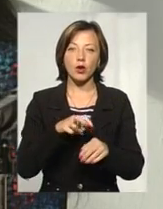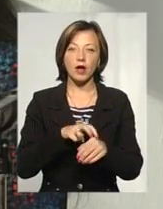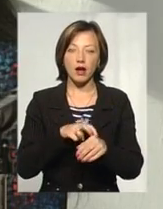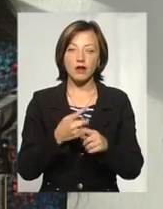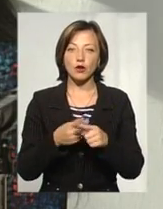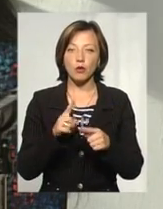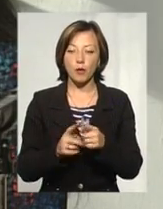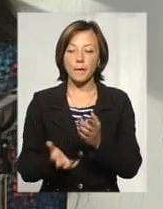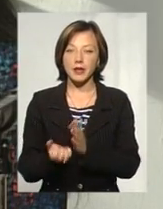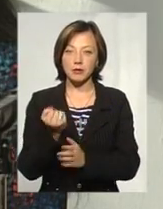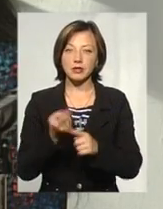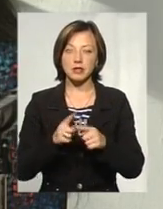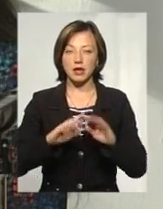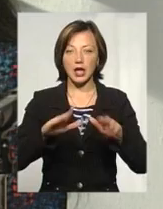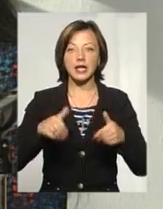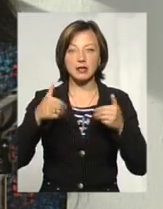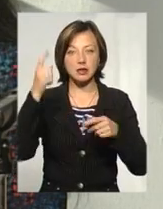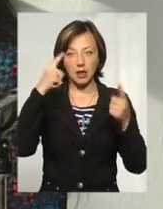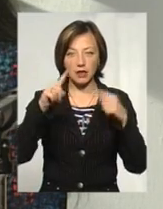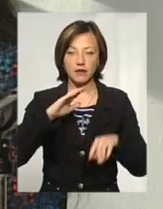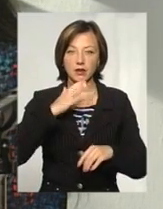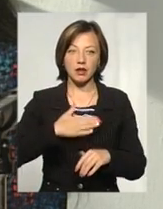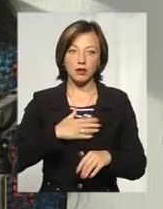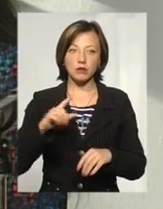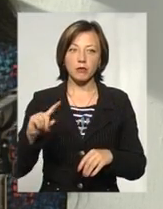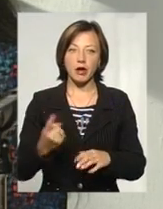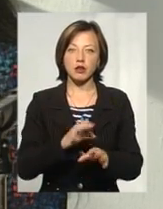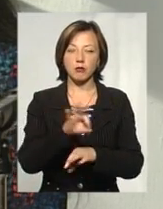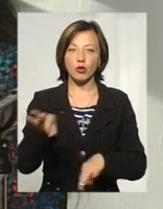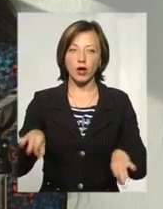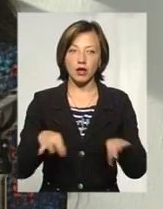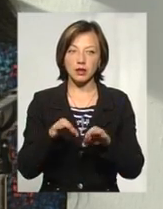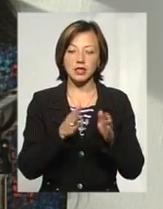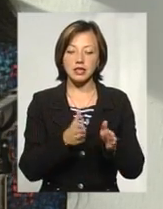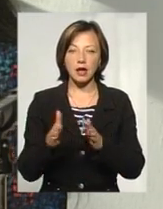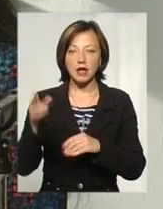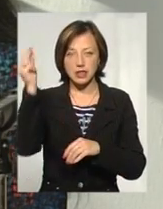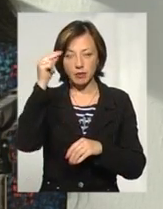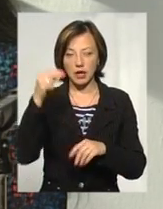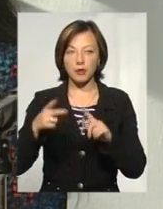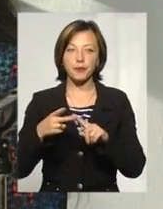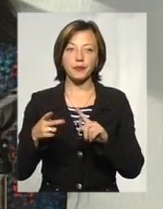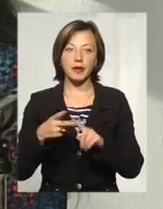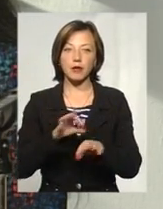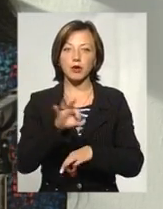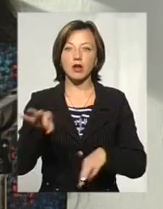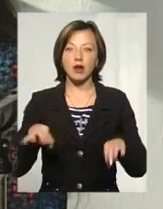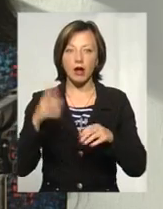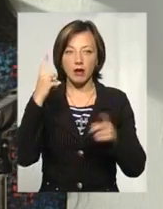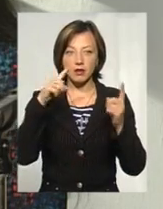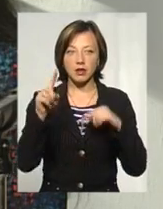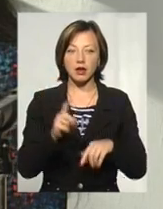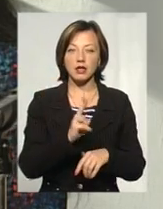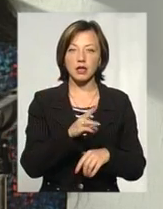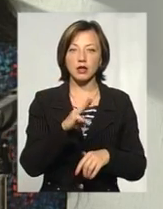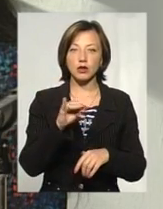Тому в підтримку цієї нашої ініціативи перший проєкт – серія семінарів. Другий проєкт, автором є Катерина